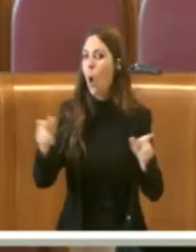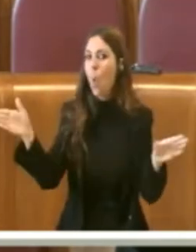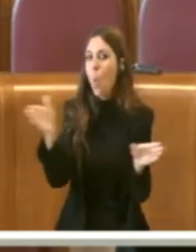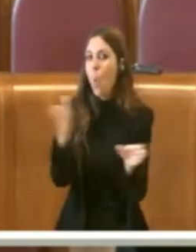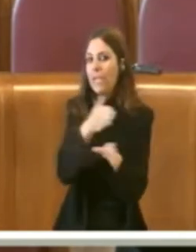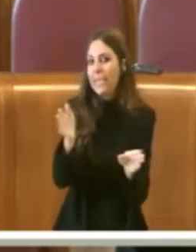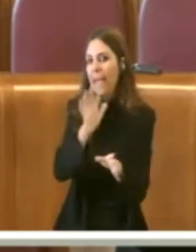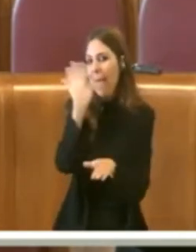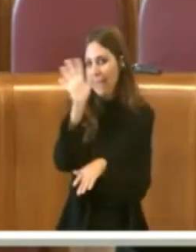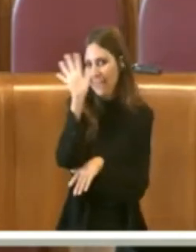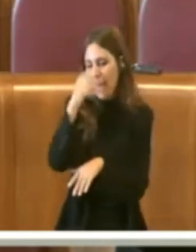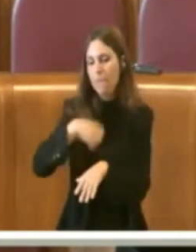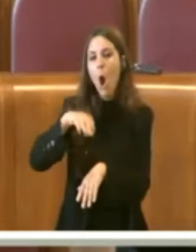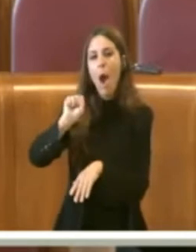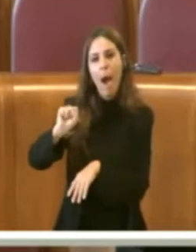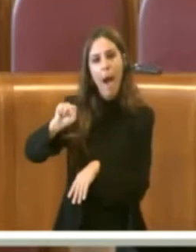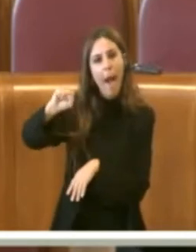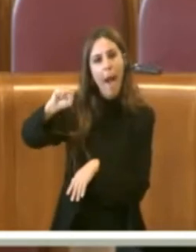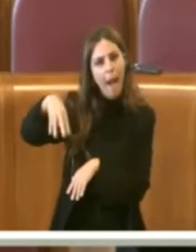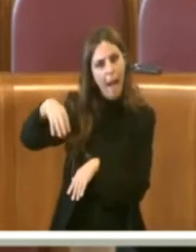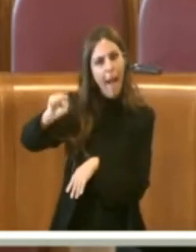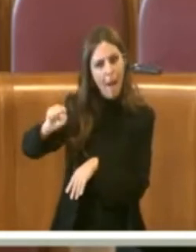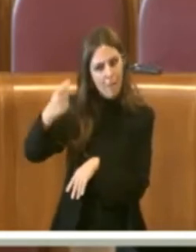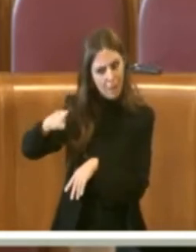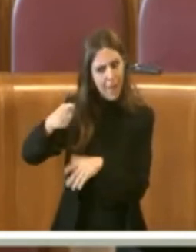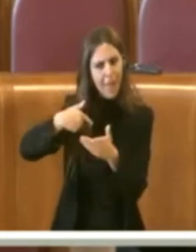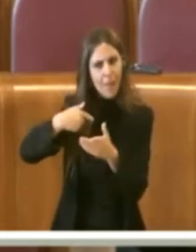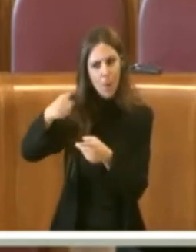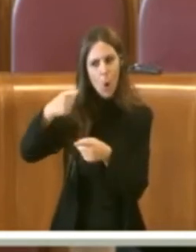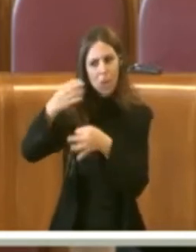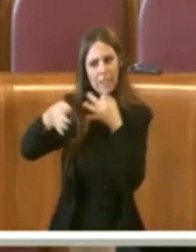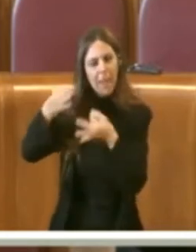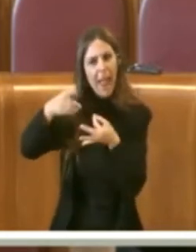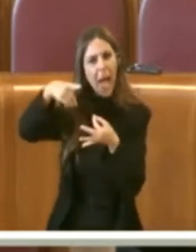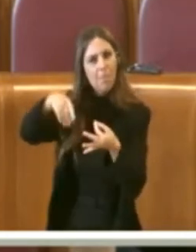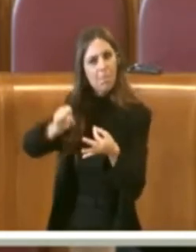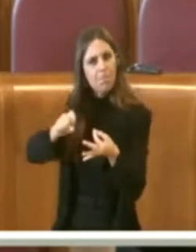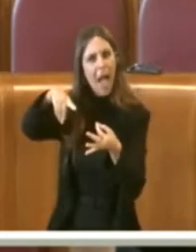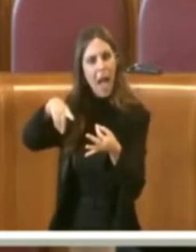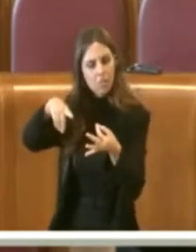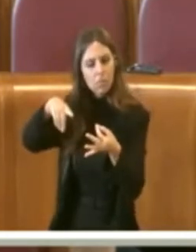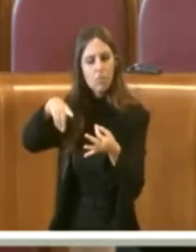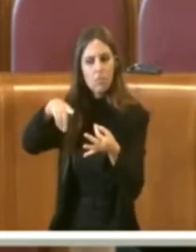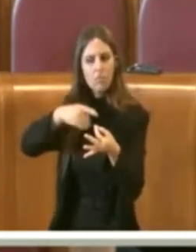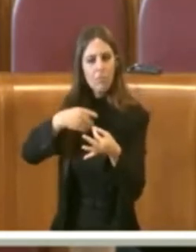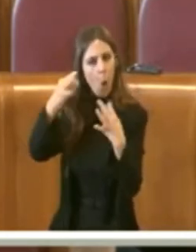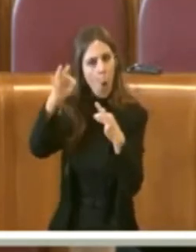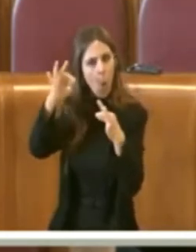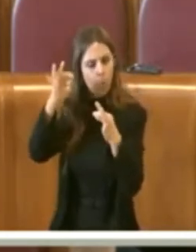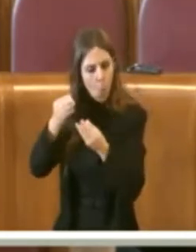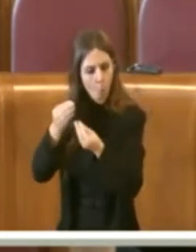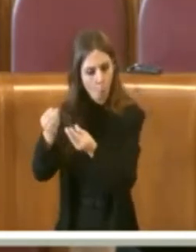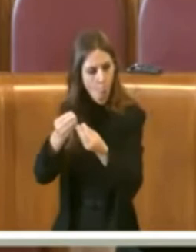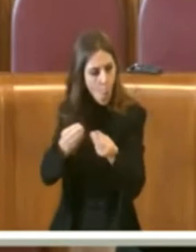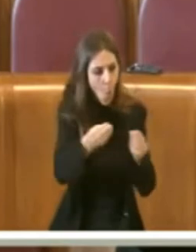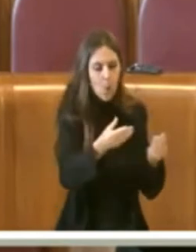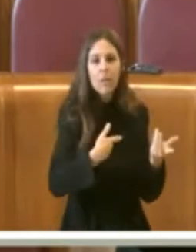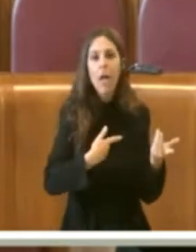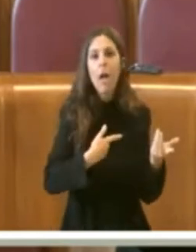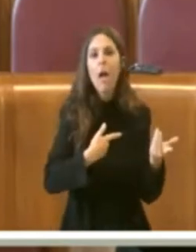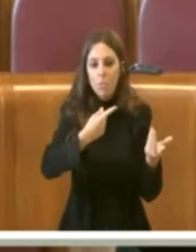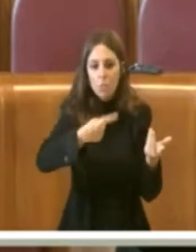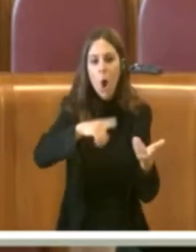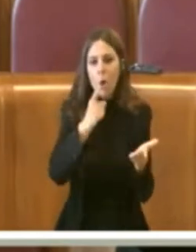esempio Ama per spiegare la PAP quando iniziò nei municipi. Secondo me dobbiamo